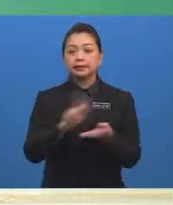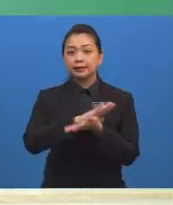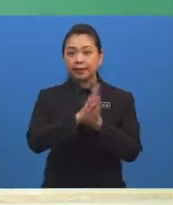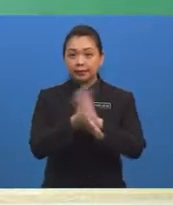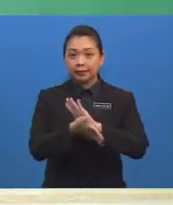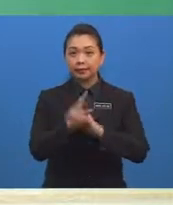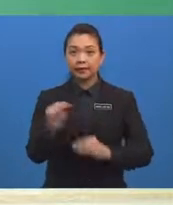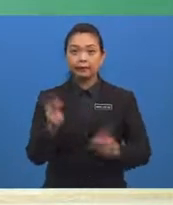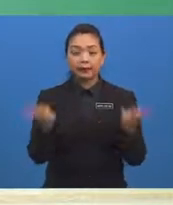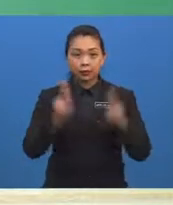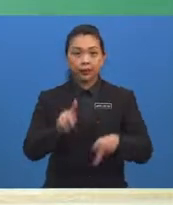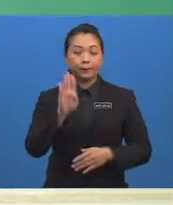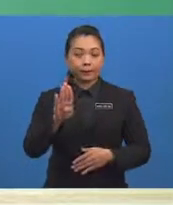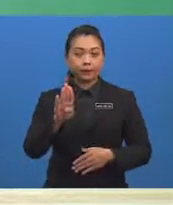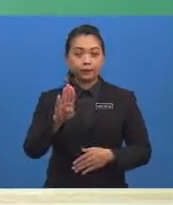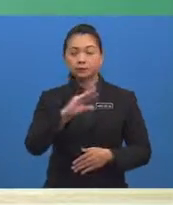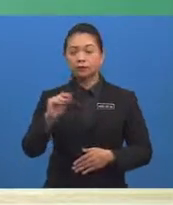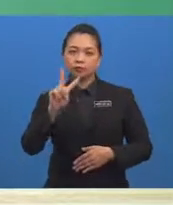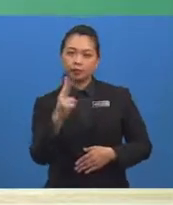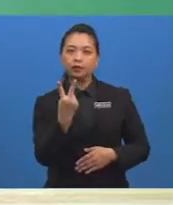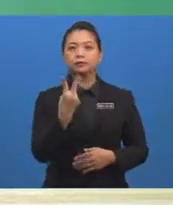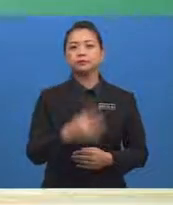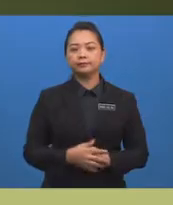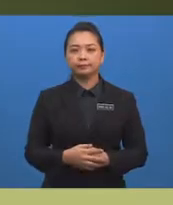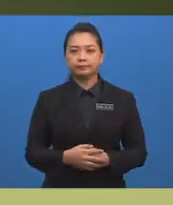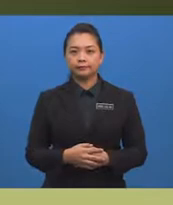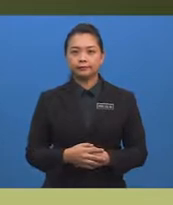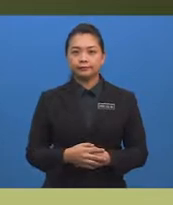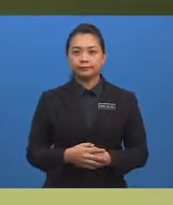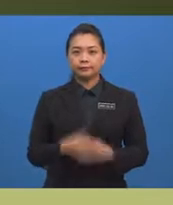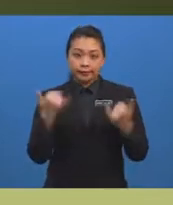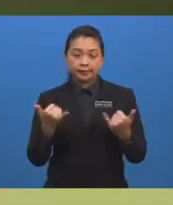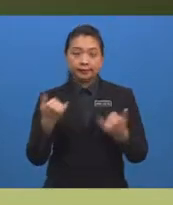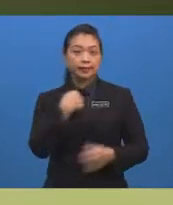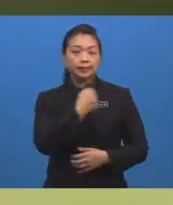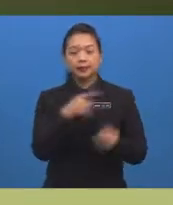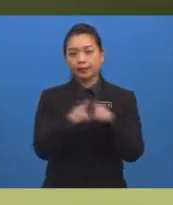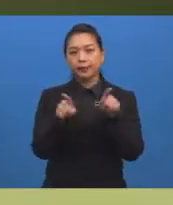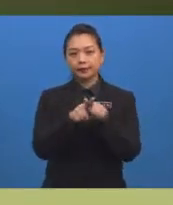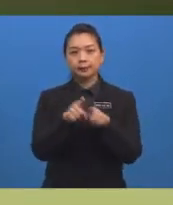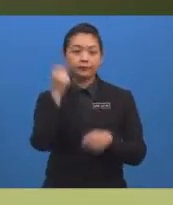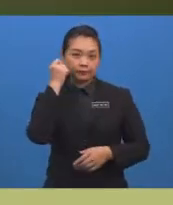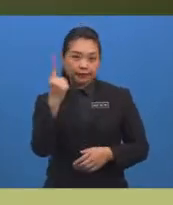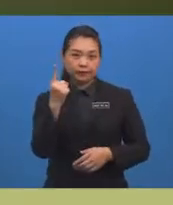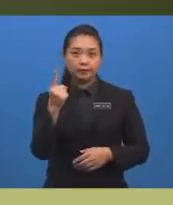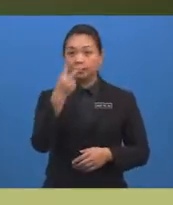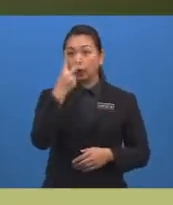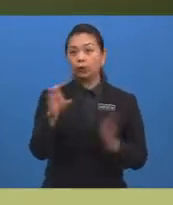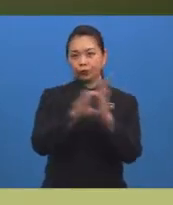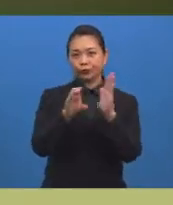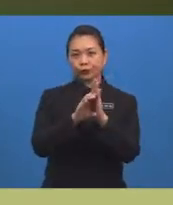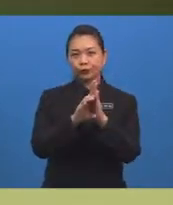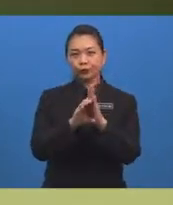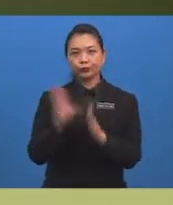peristiwa B dan sebaliknya Mari sama-sama kita fahami contoh yang